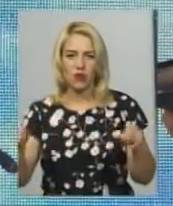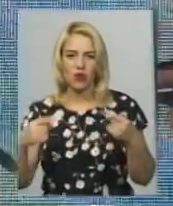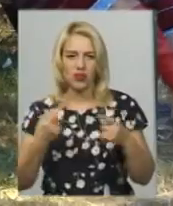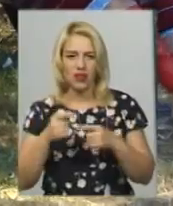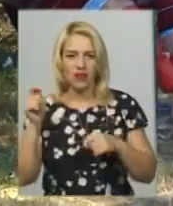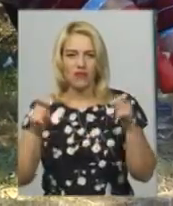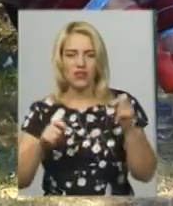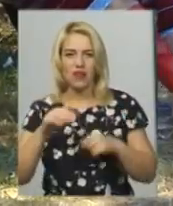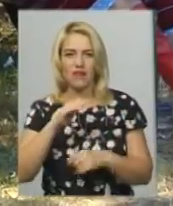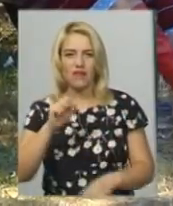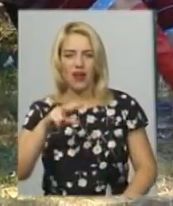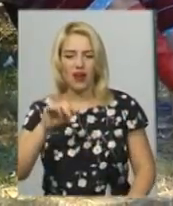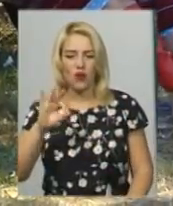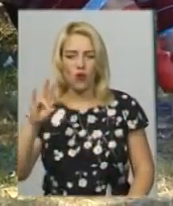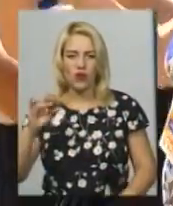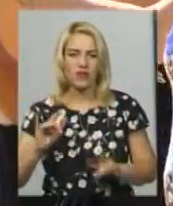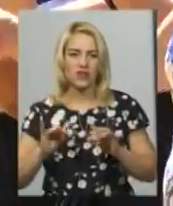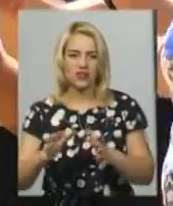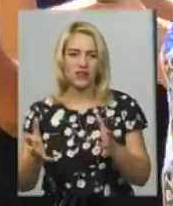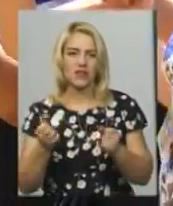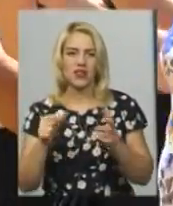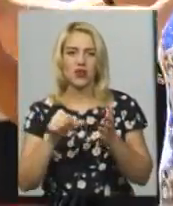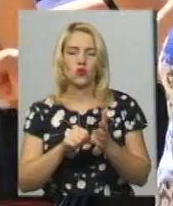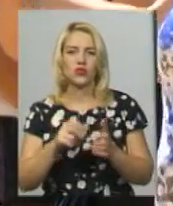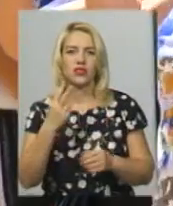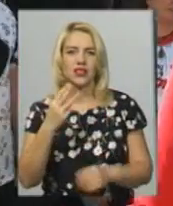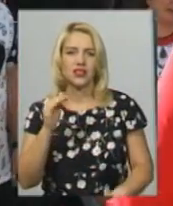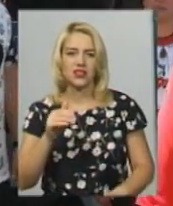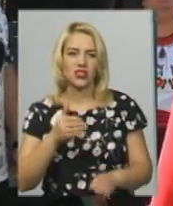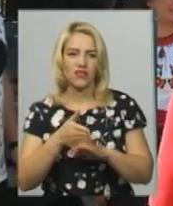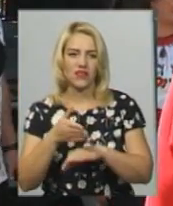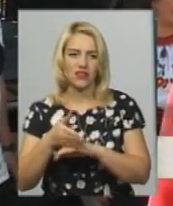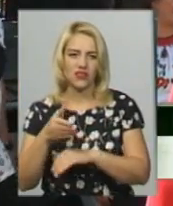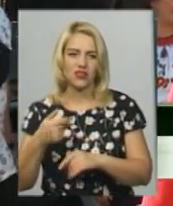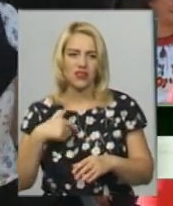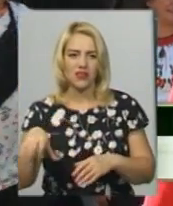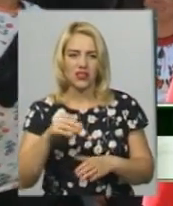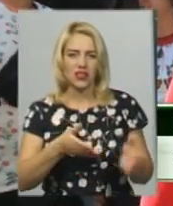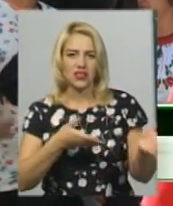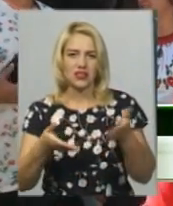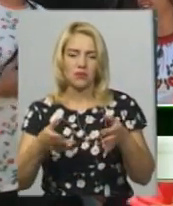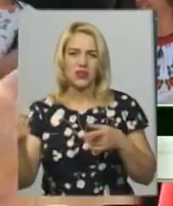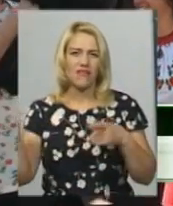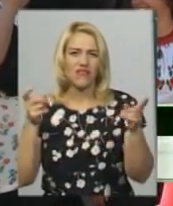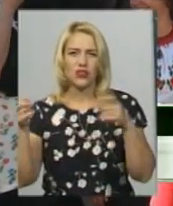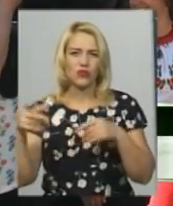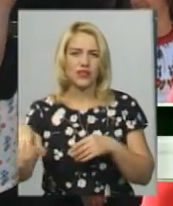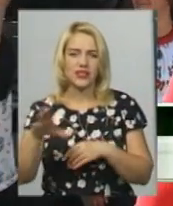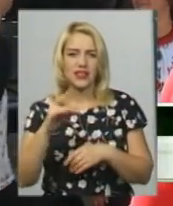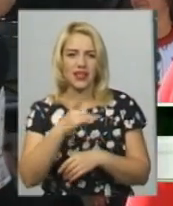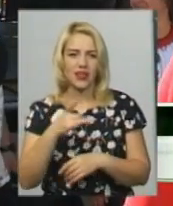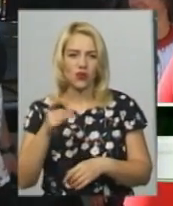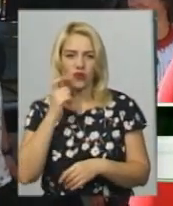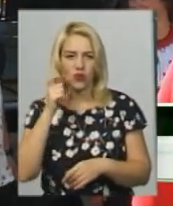фестивалю Наталії Феліон, у дійсці взяли участь понад три тисячі відвідувачів. Я їх всіх запросила, звідусіль, зі всіх регіонів